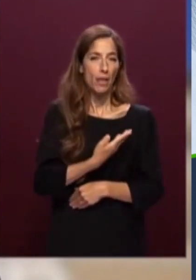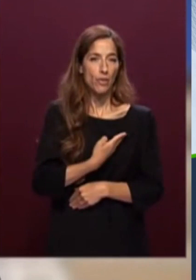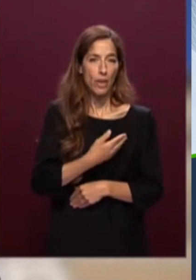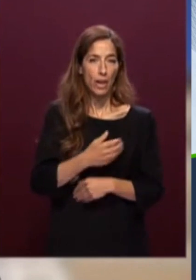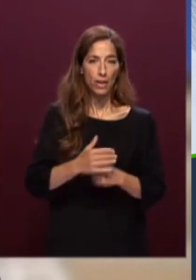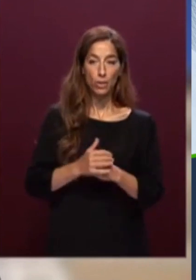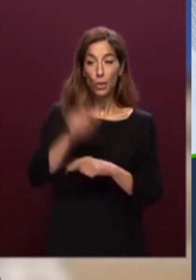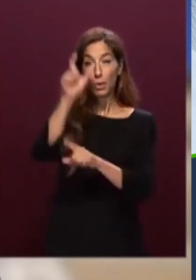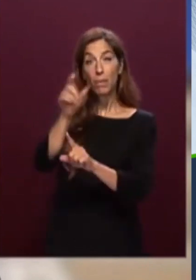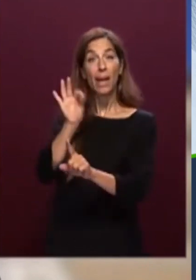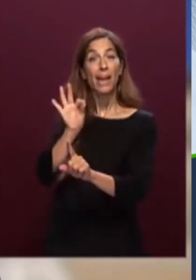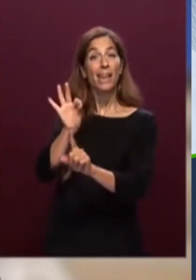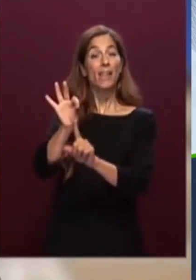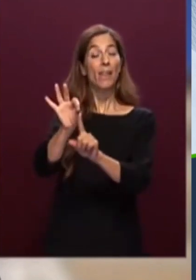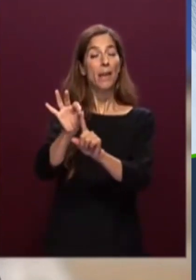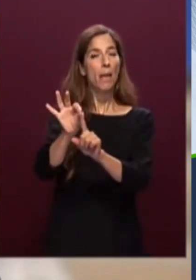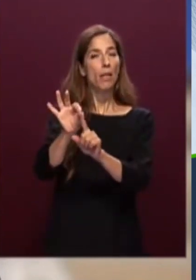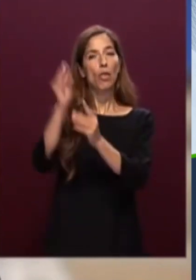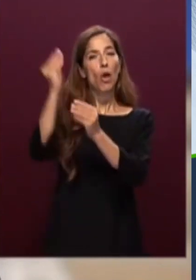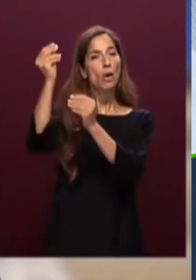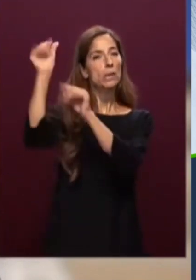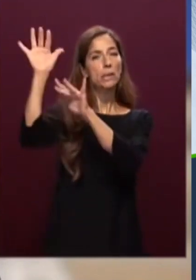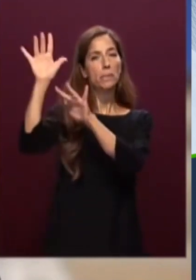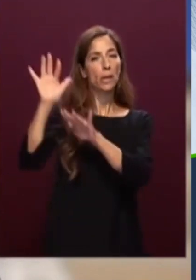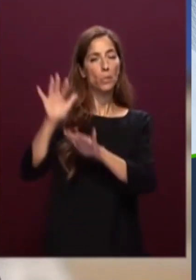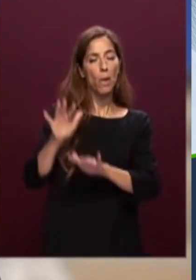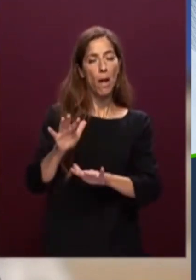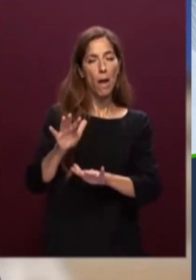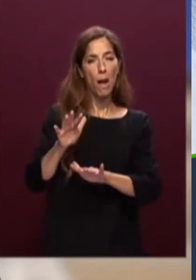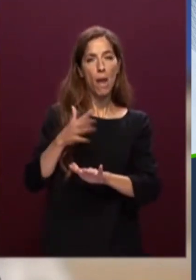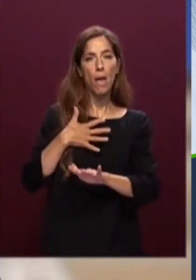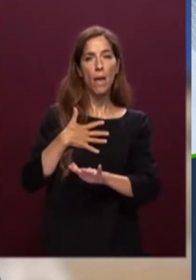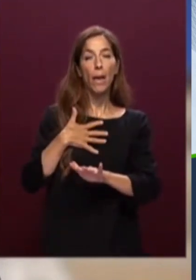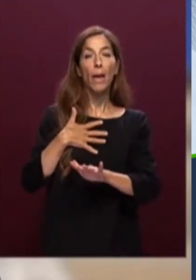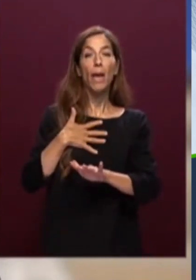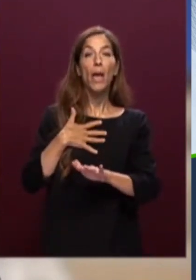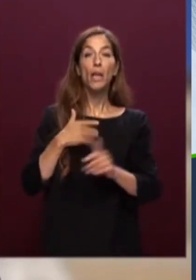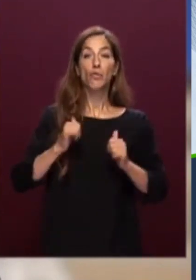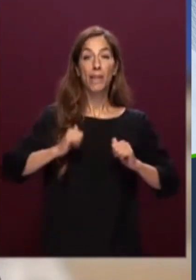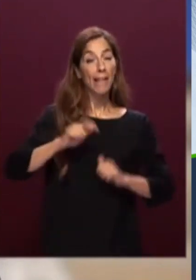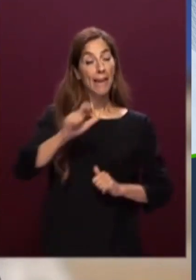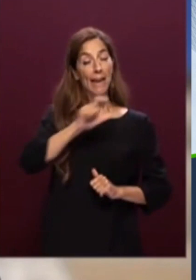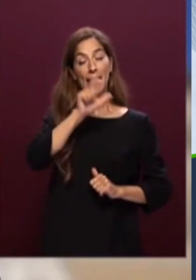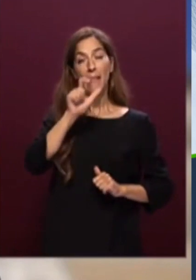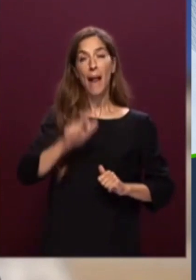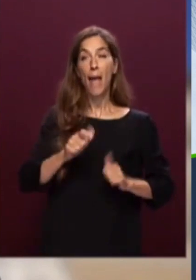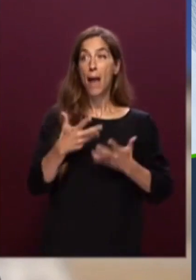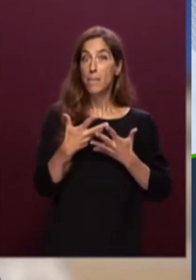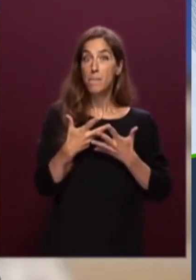spirituale della maggioranza dei cittadini italiani